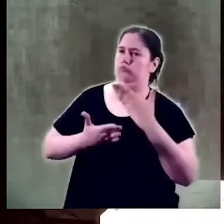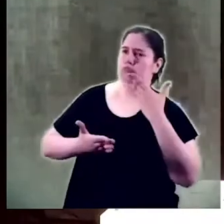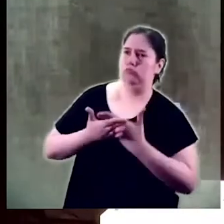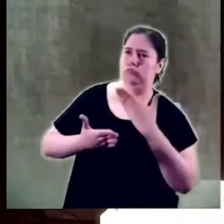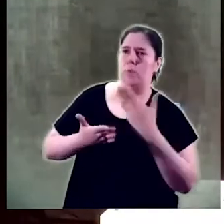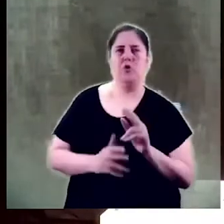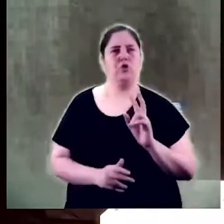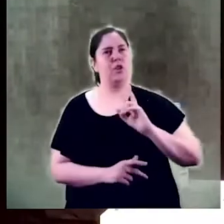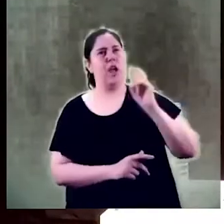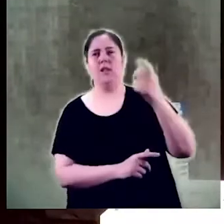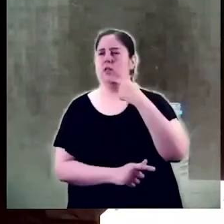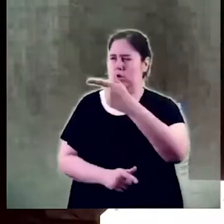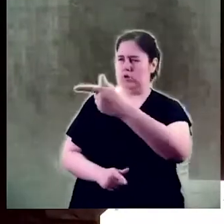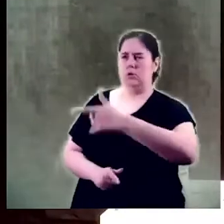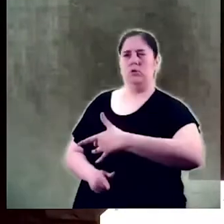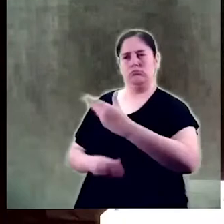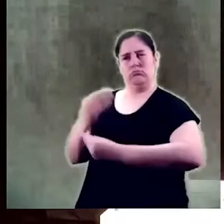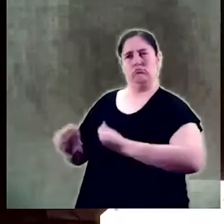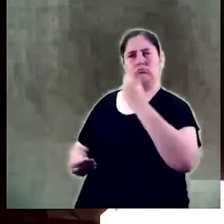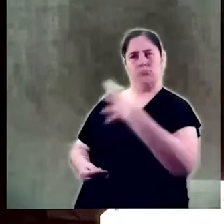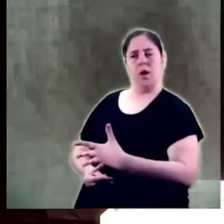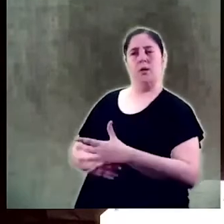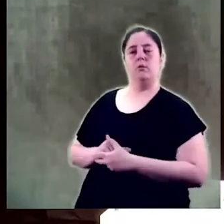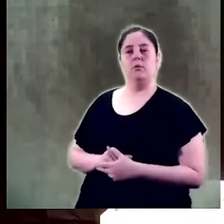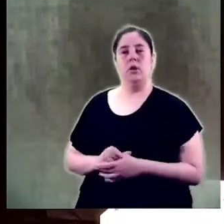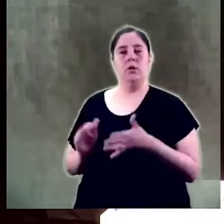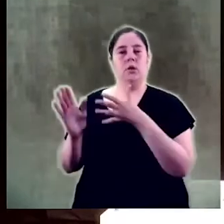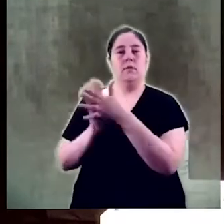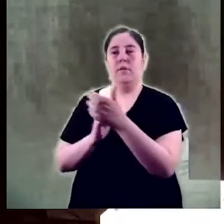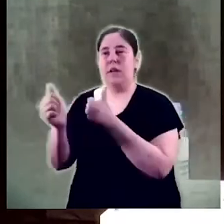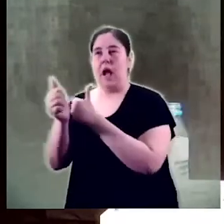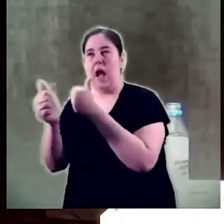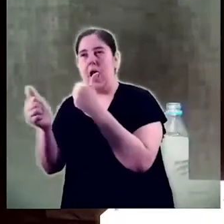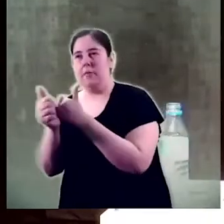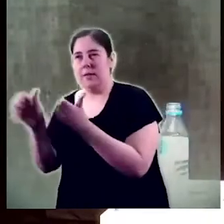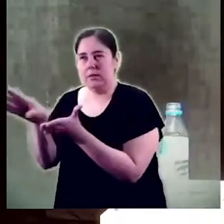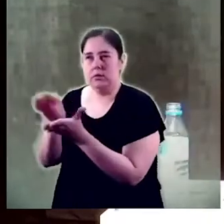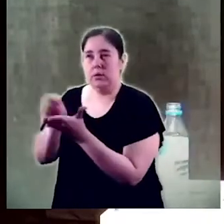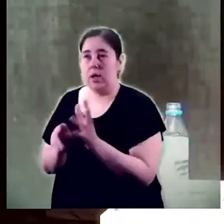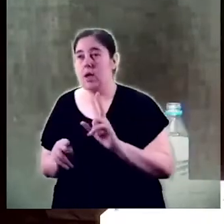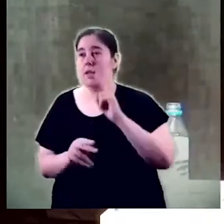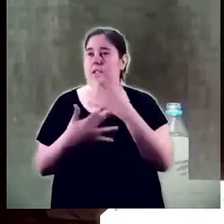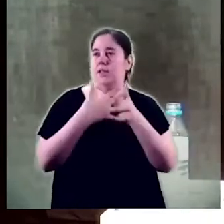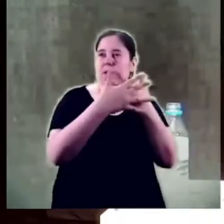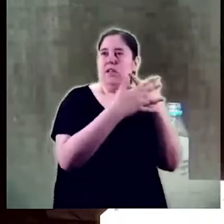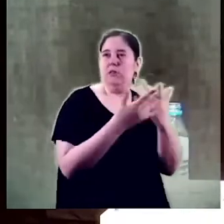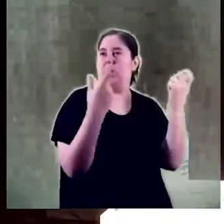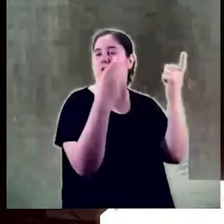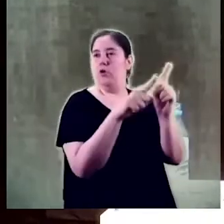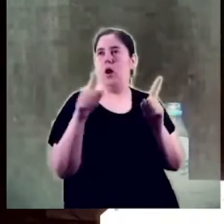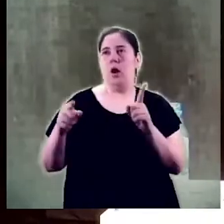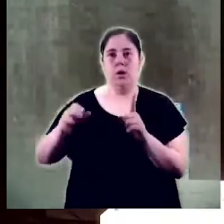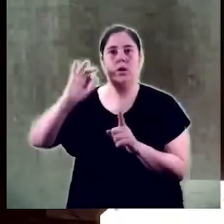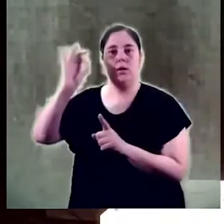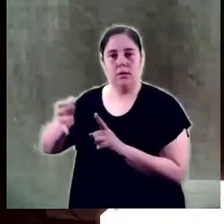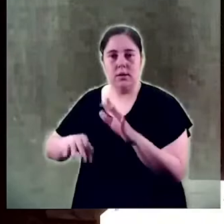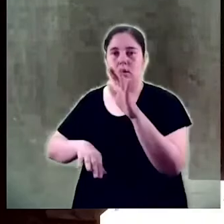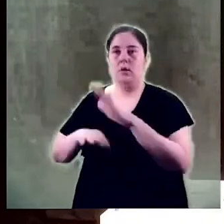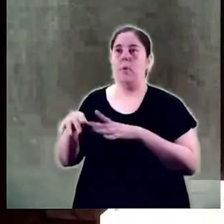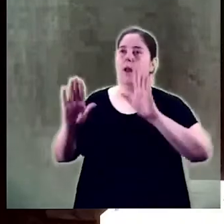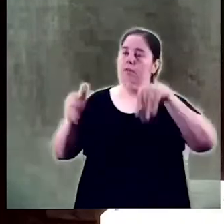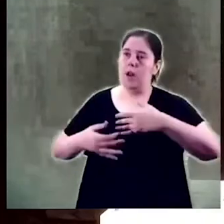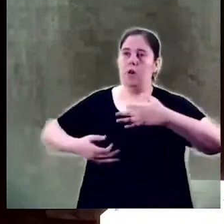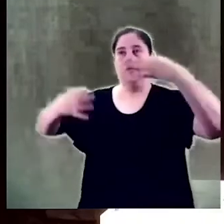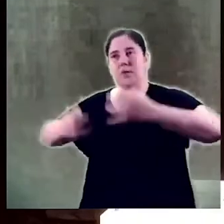que altres documentin la seva operativitat que reuneixin avals que no demanen altres candidatures i o propostes per tal de